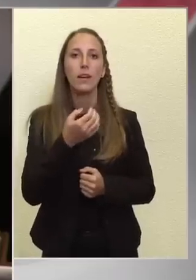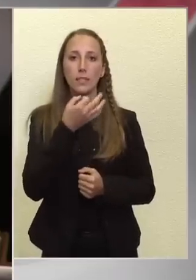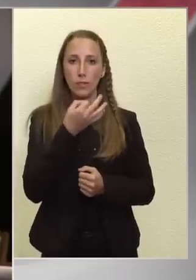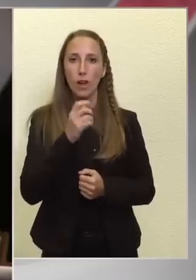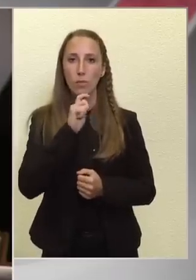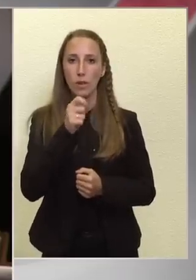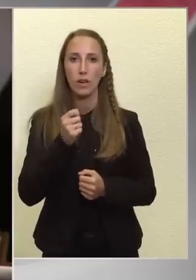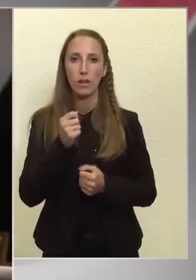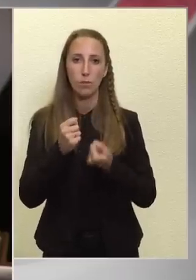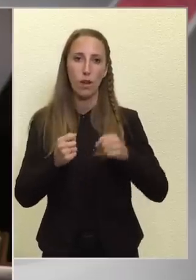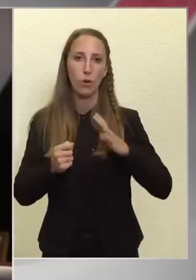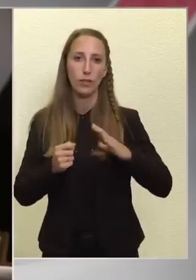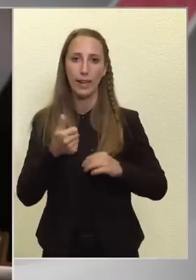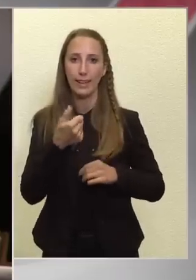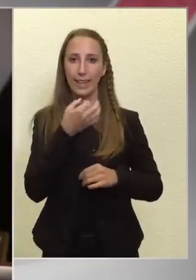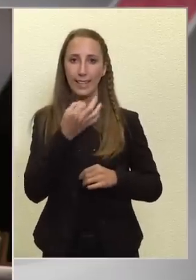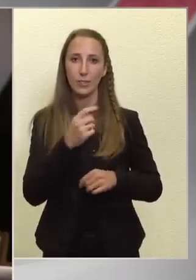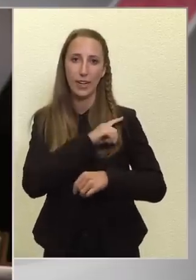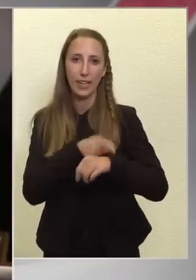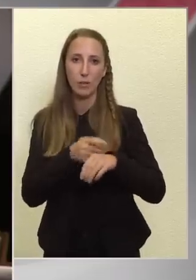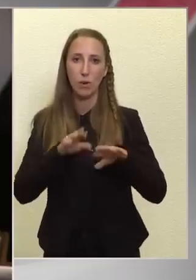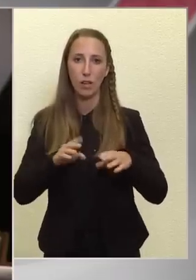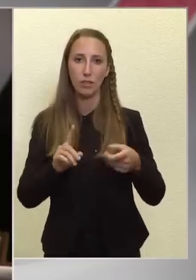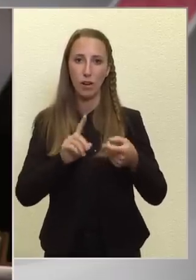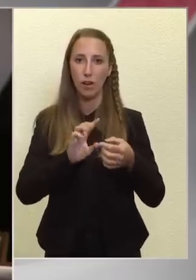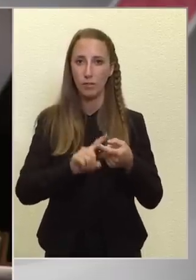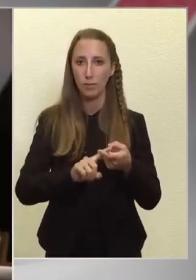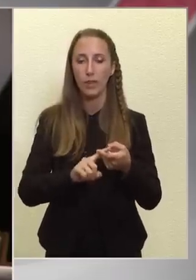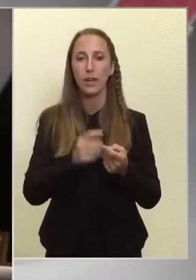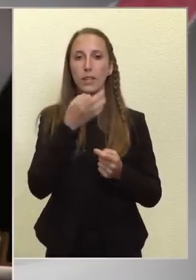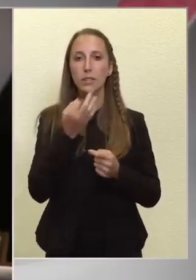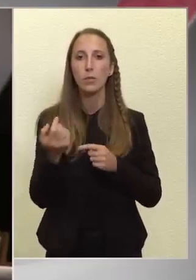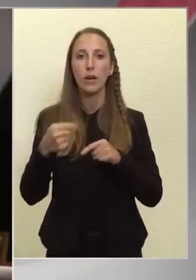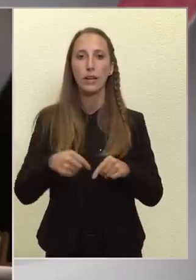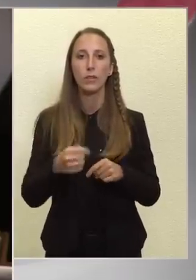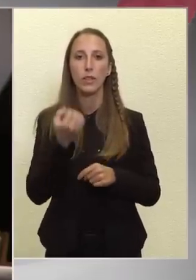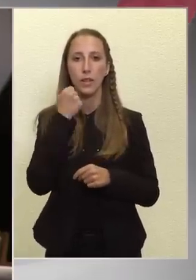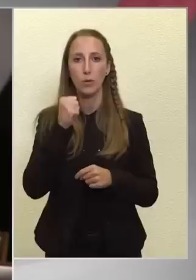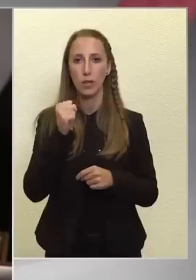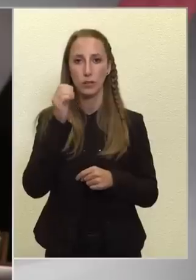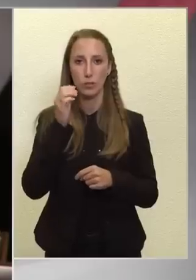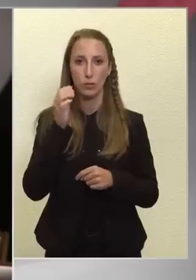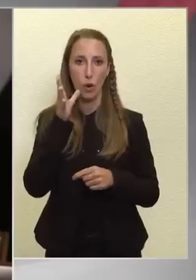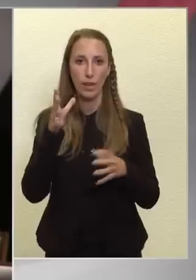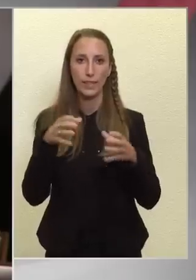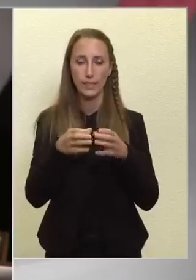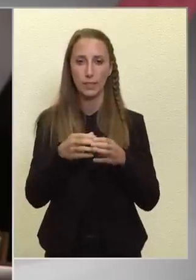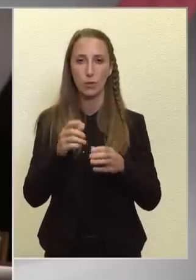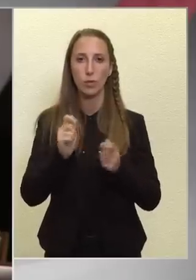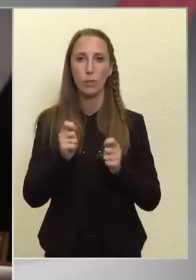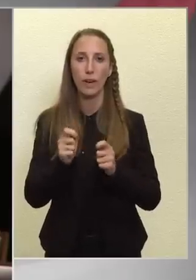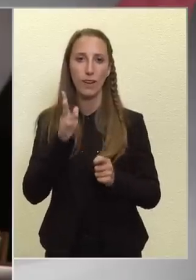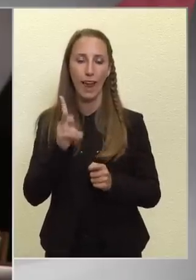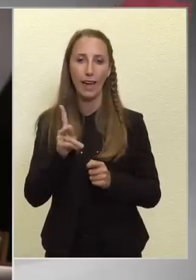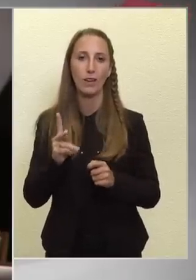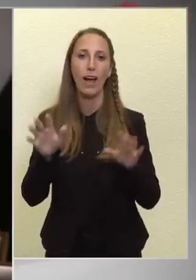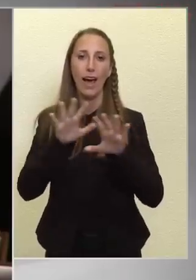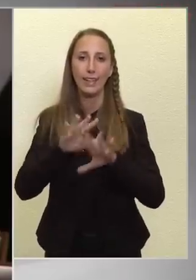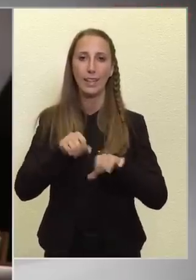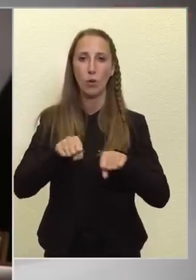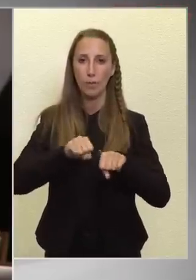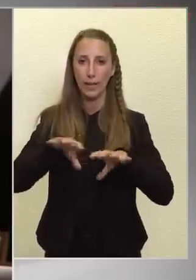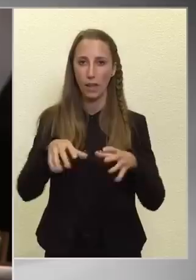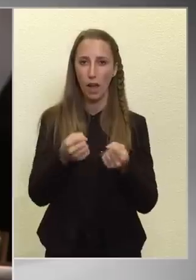baloldalnál még egy kérdés eréjéig maradva. Ugye már szóba került, hogy a Demokratikus Kolléció Dobrev Klára vezetésével árnyék kormányt alakít.